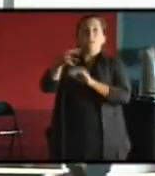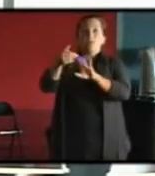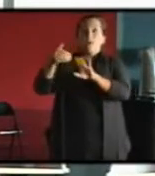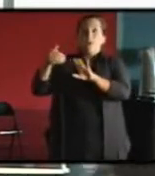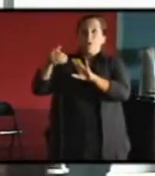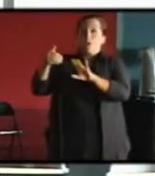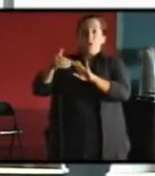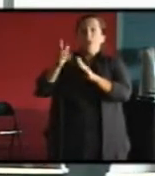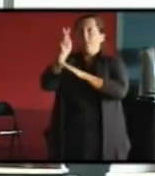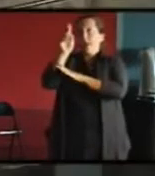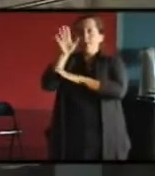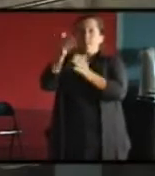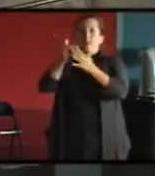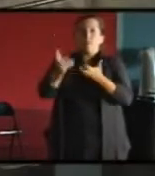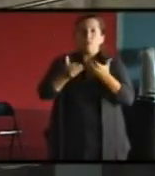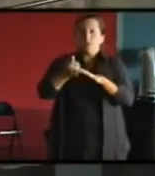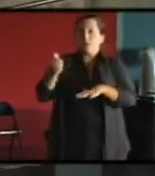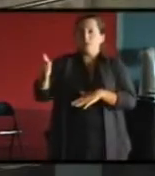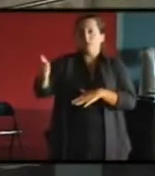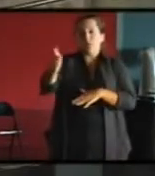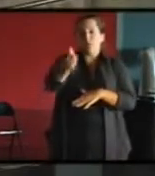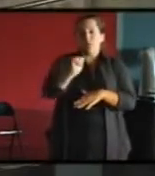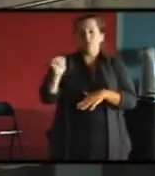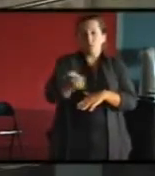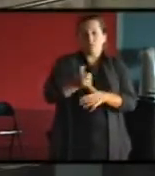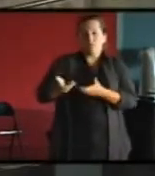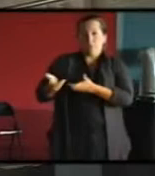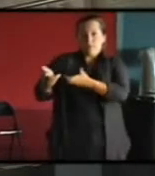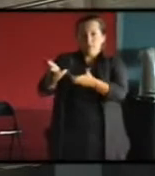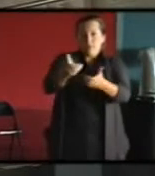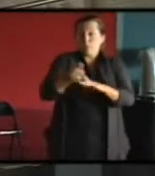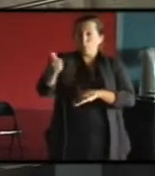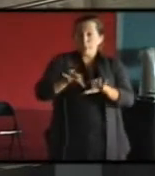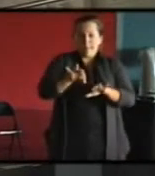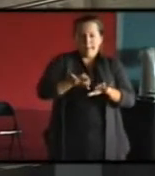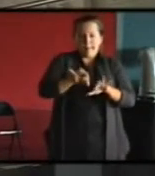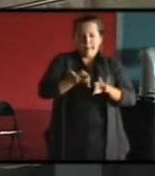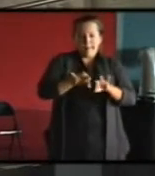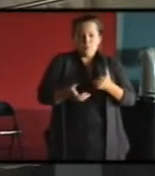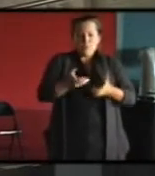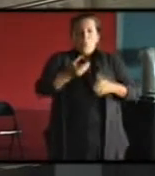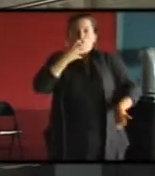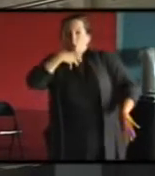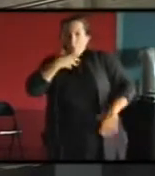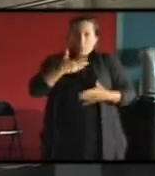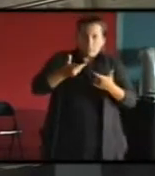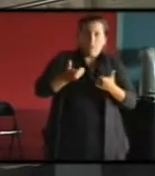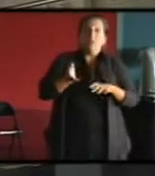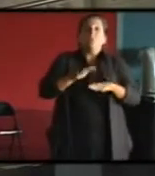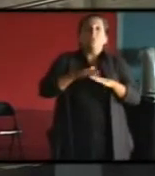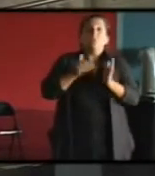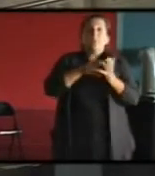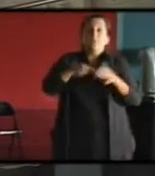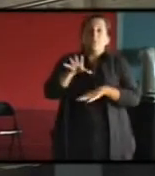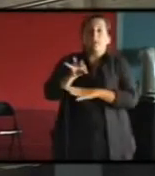individuels, ce qui fait que les gens ont plutôt tendance à réguler eux-mêmes leur chauffage et après, en revanche, on passe dans les